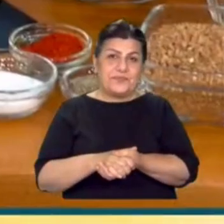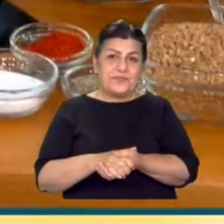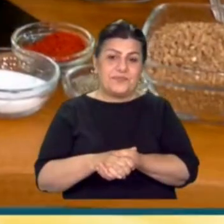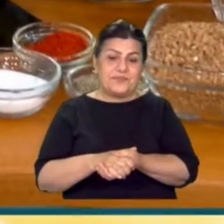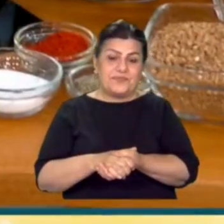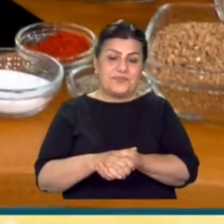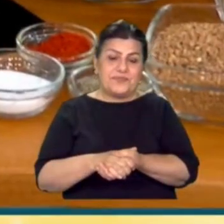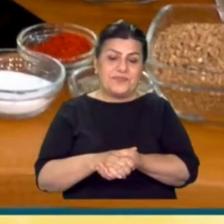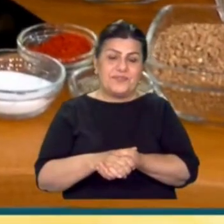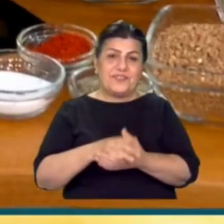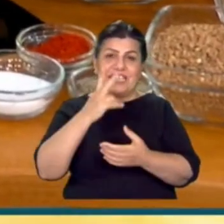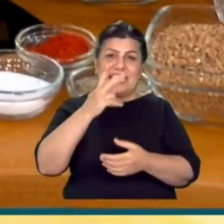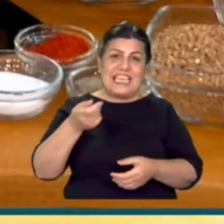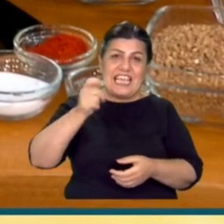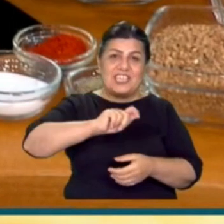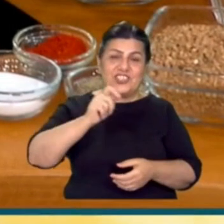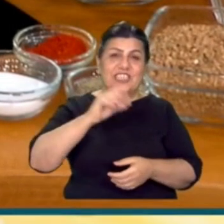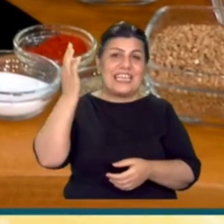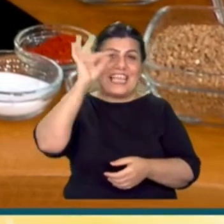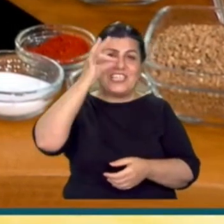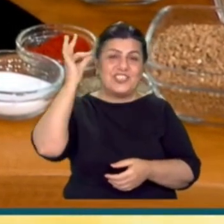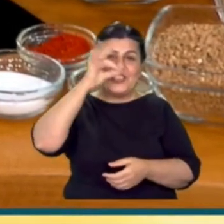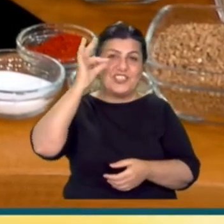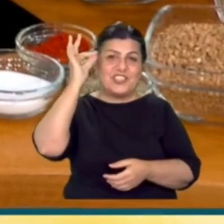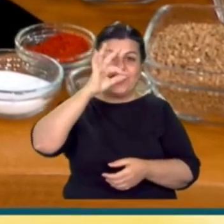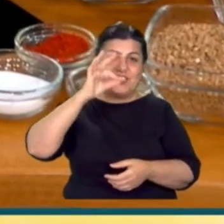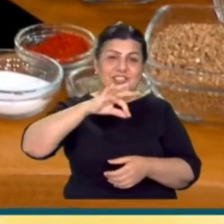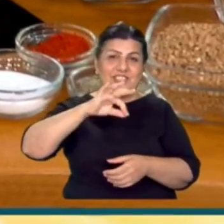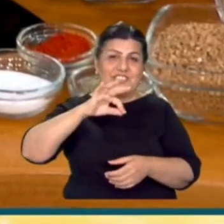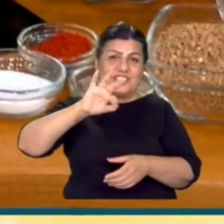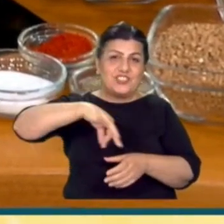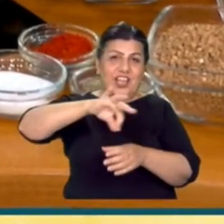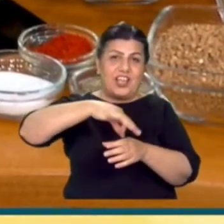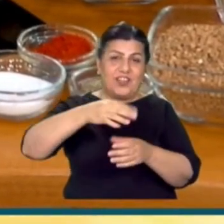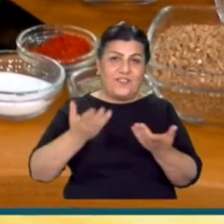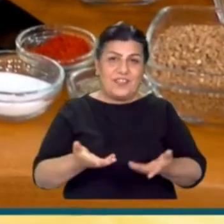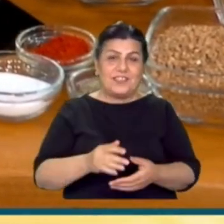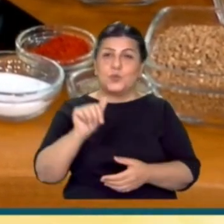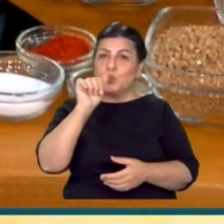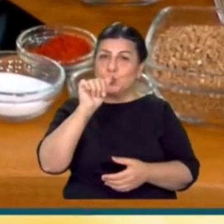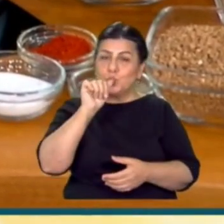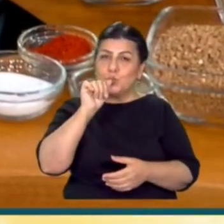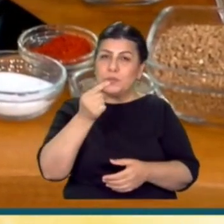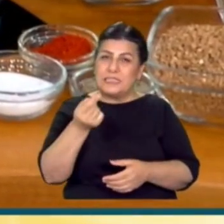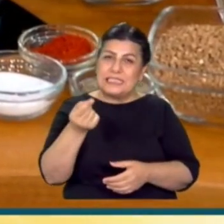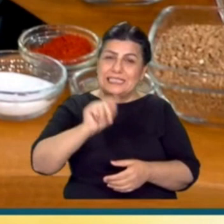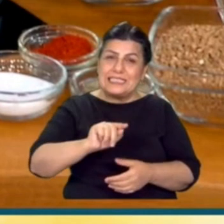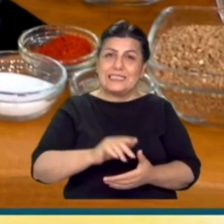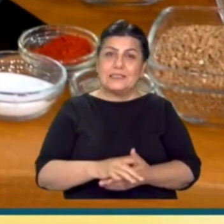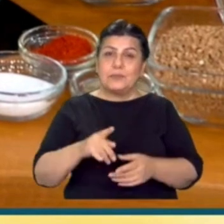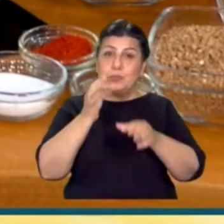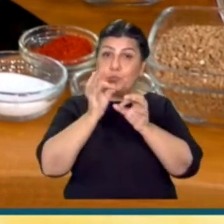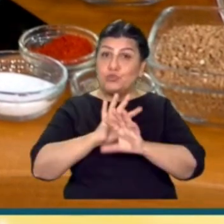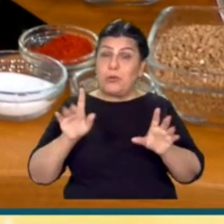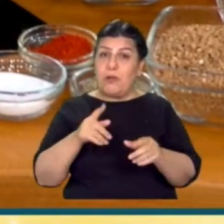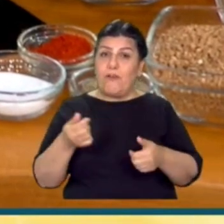Hadi bakalım. İki kaşık yeşil çayla verelim. Mesela, mesela peki. Yeşil çayımızı, hatta suyumuz bir tıptazla üstüne Bence bu muhteşem